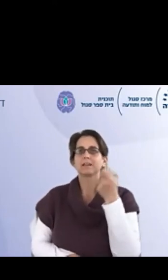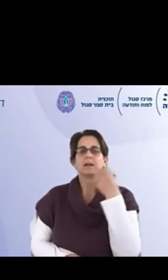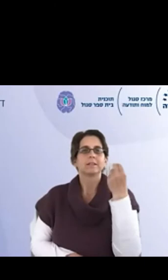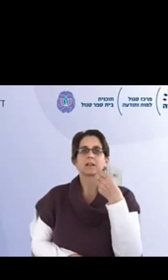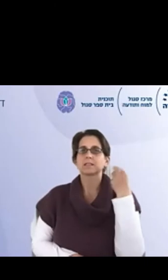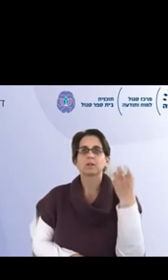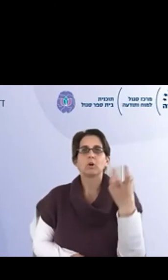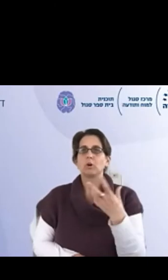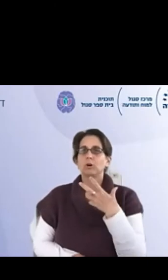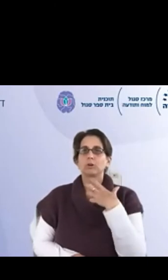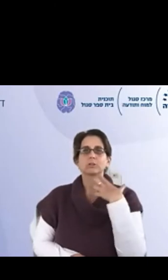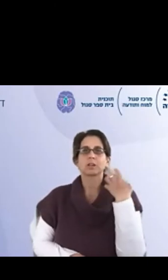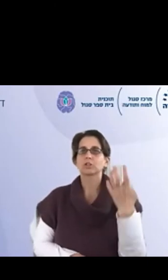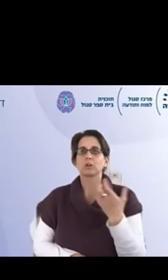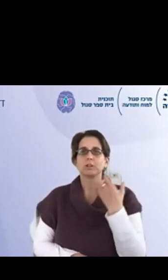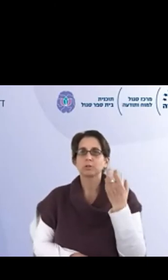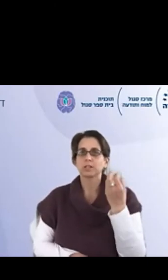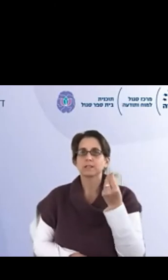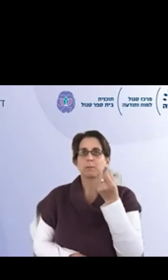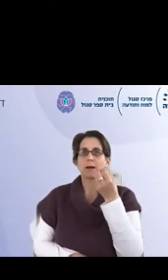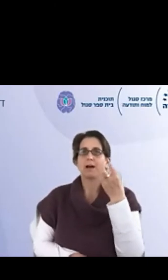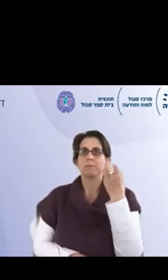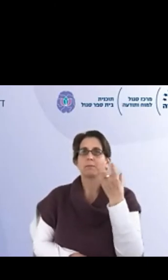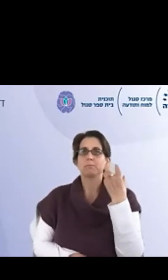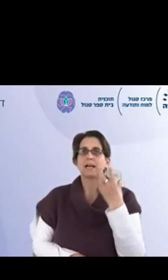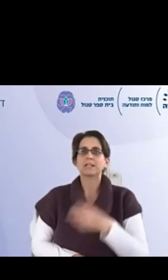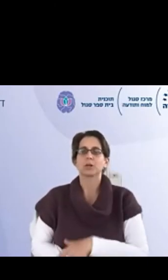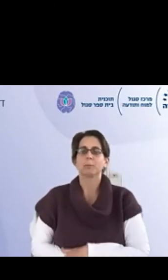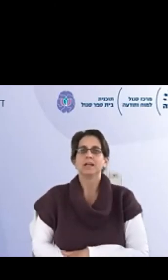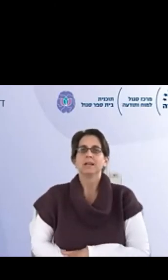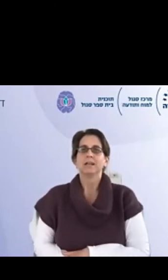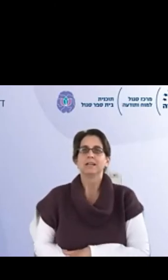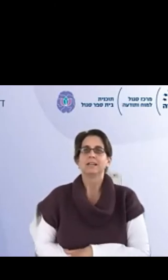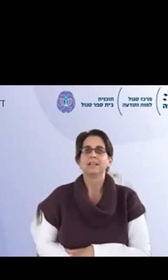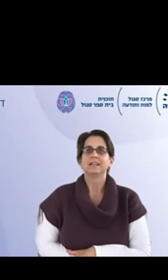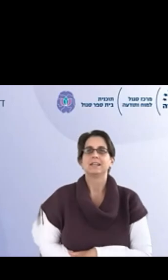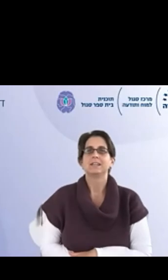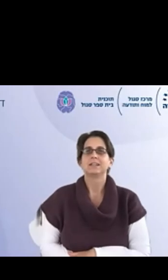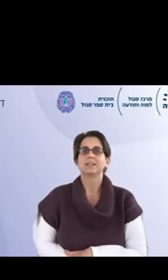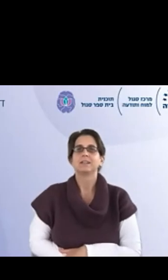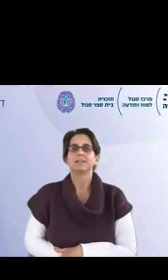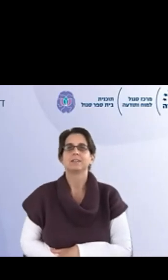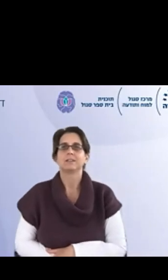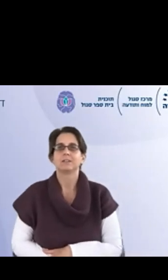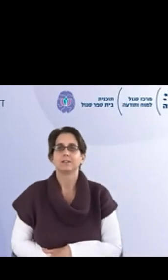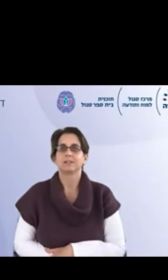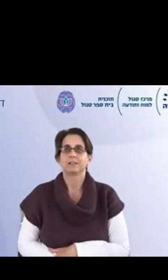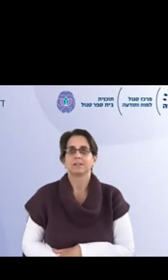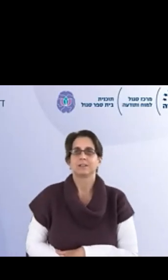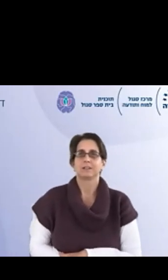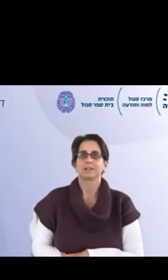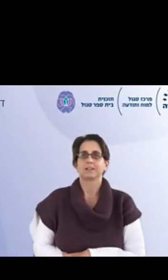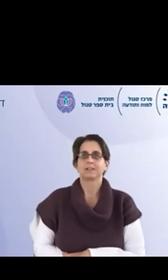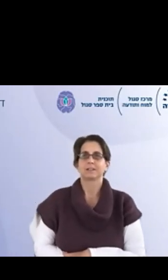הכלי דרך שיחות, דרך שאלונים שעשיתם מה היה שם? אנחנו עשינו גם דרך